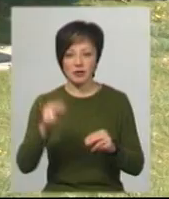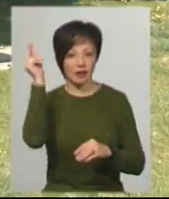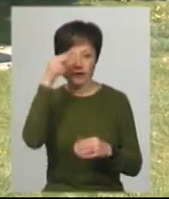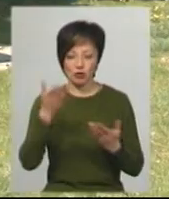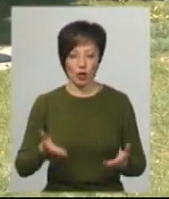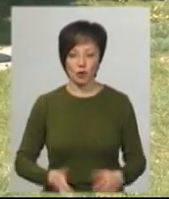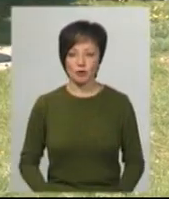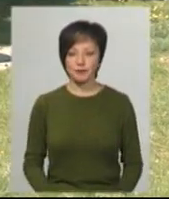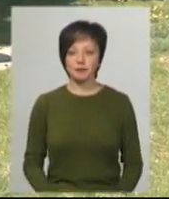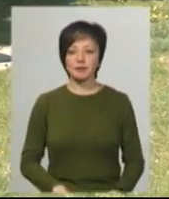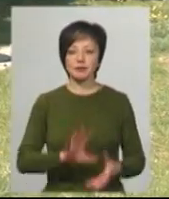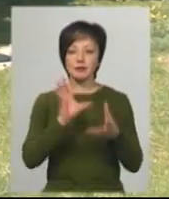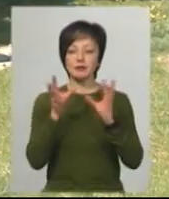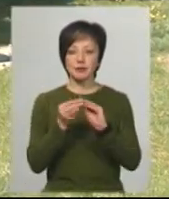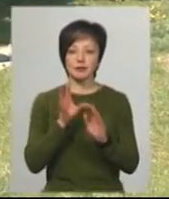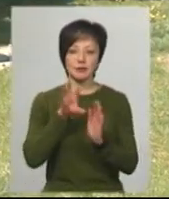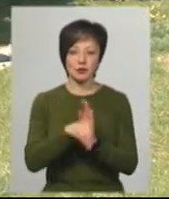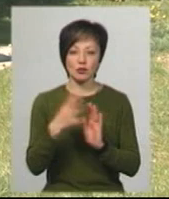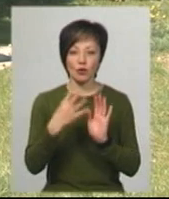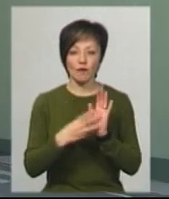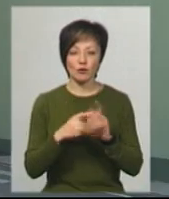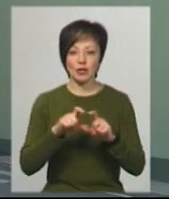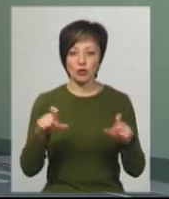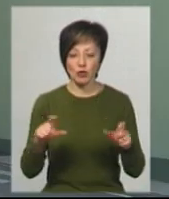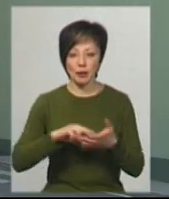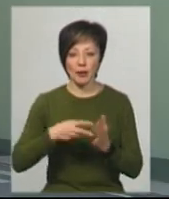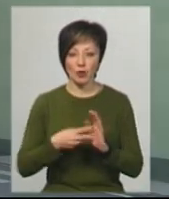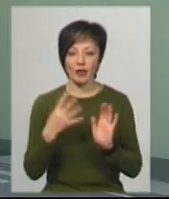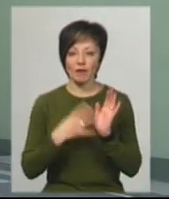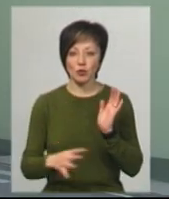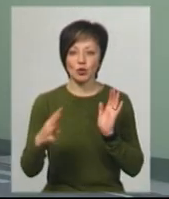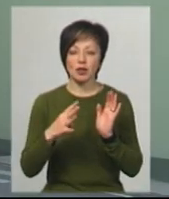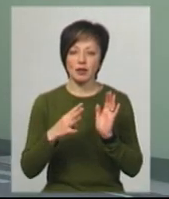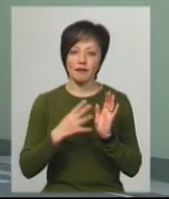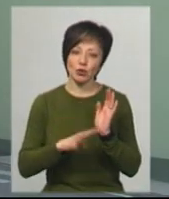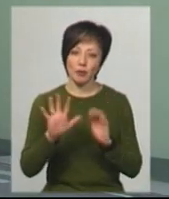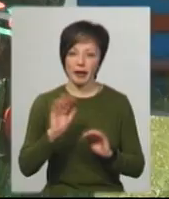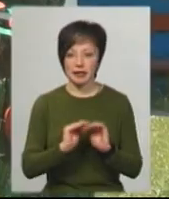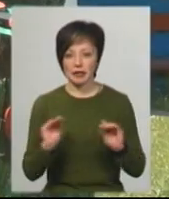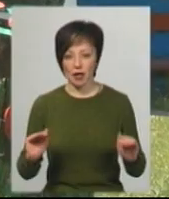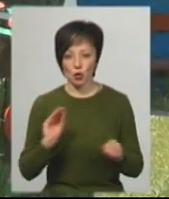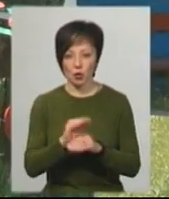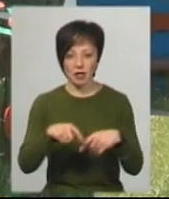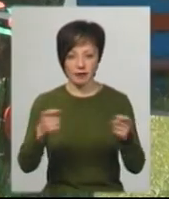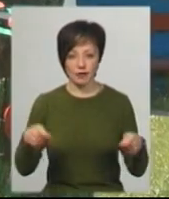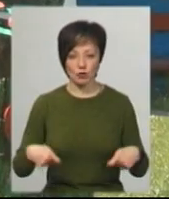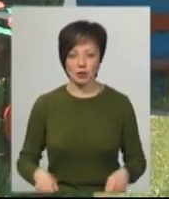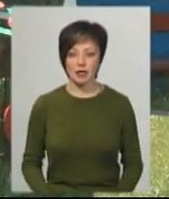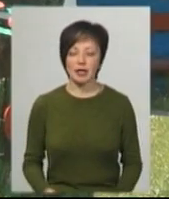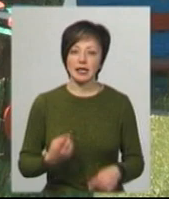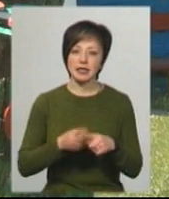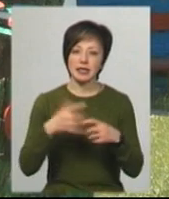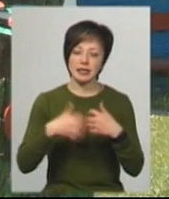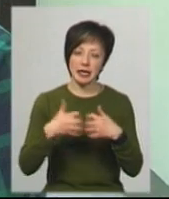навчаються. Загалом до зарахування 48 садочок цьогоріч заплановано 90-95 дітей, додає Наталя Юрчик. Це і